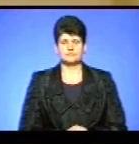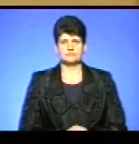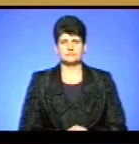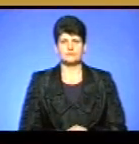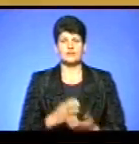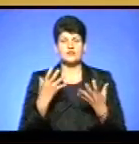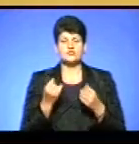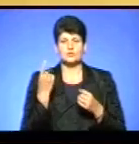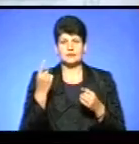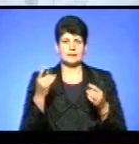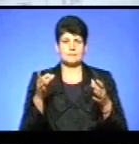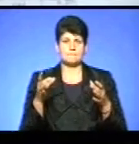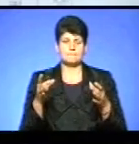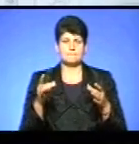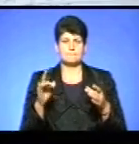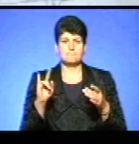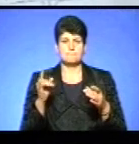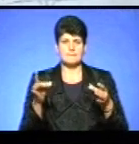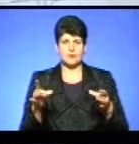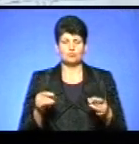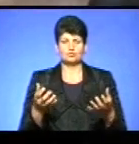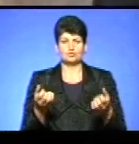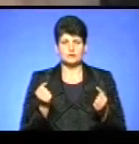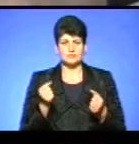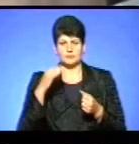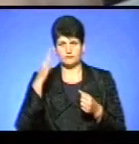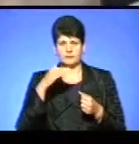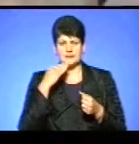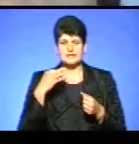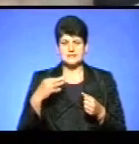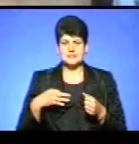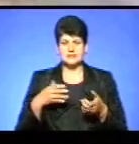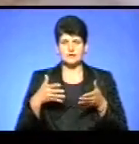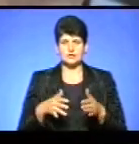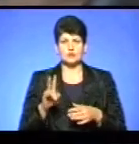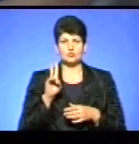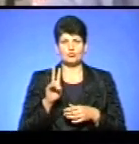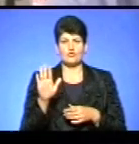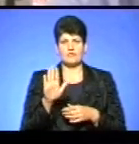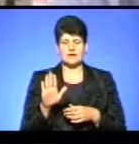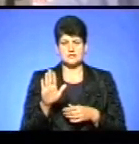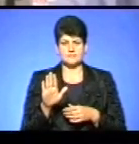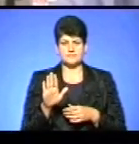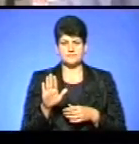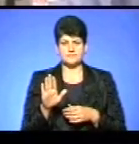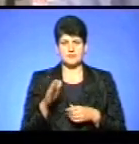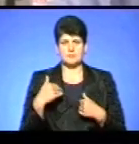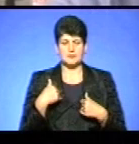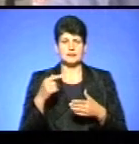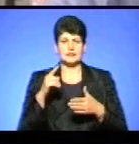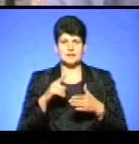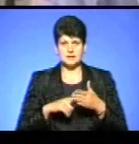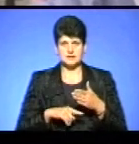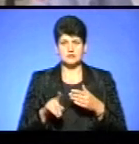Ще один пакунок отримав батько новонародженого Володимир Лагода. Сина дружина народила 2 вересня. Ми не сподівалися, що